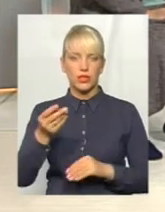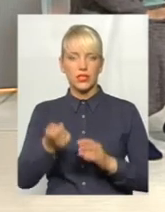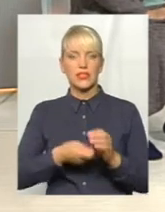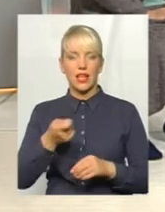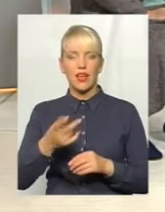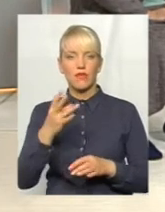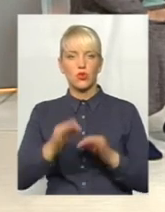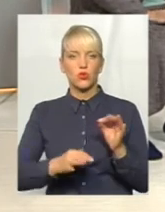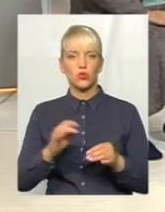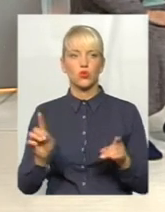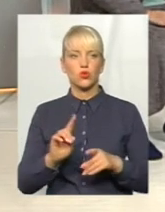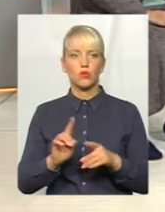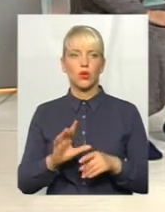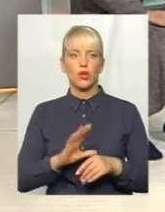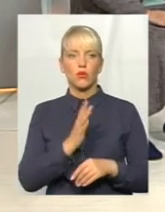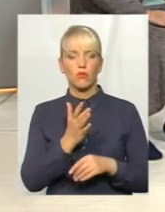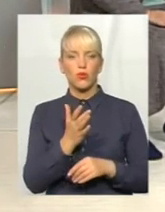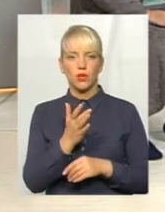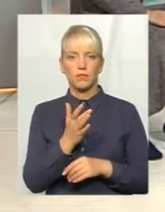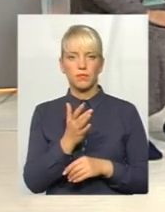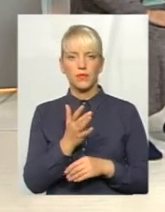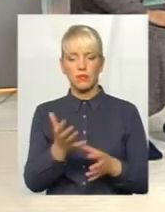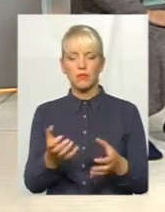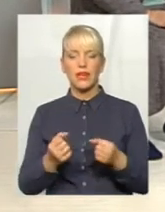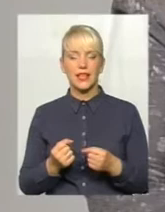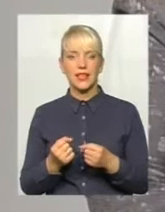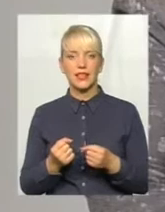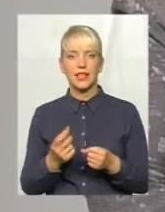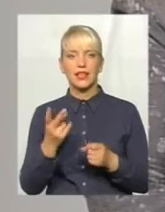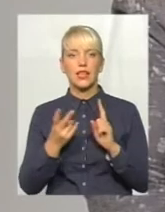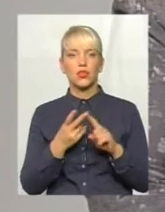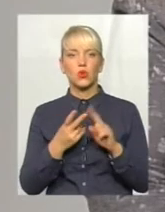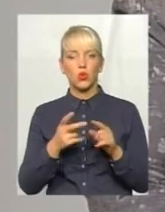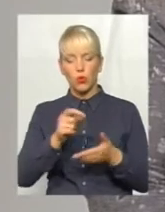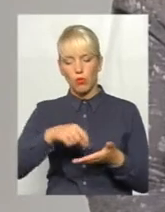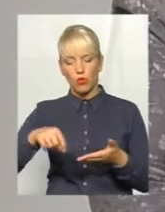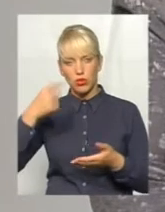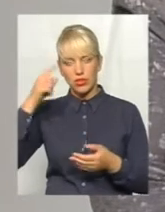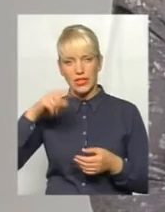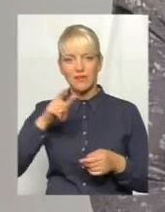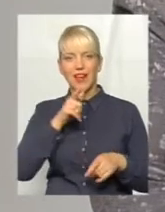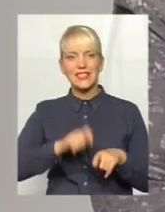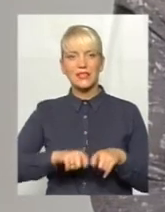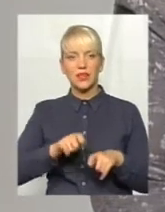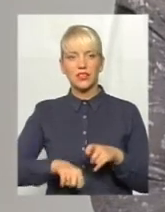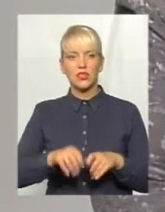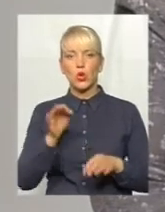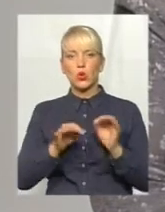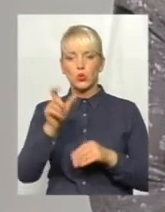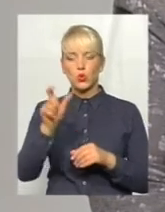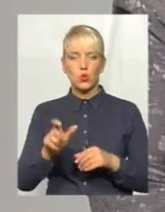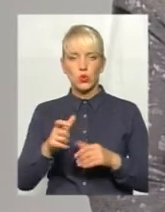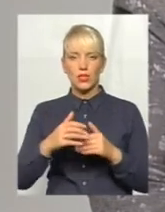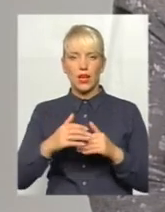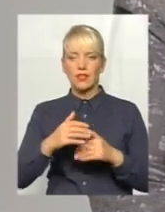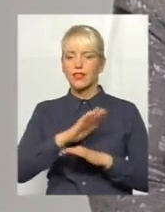те, щоб була прийнята на другу почеркознавчу експертизу. Суддя не взяла від